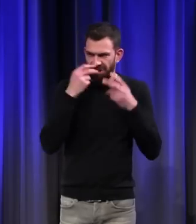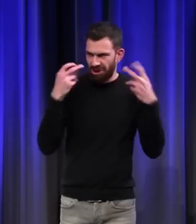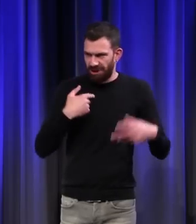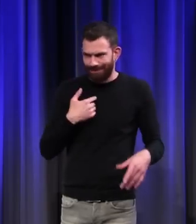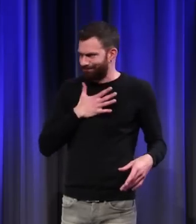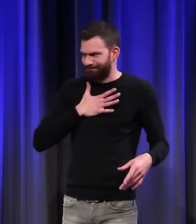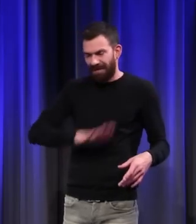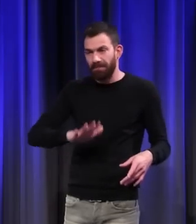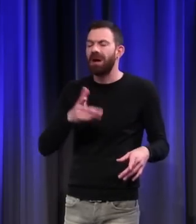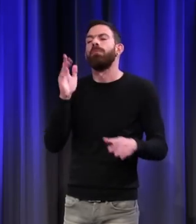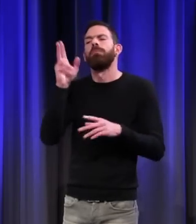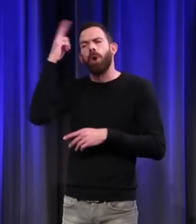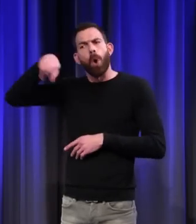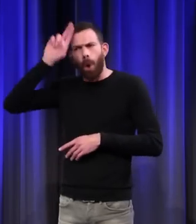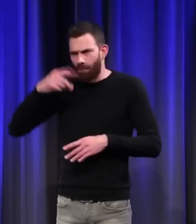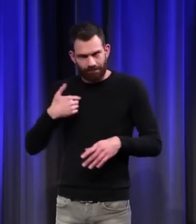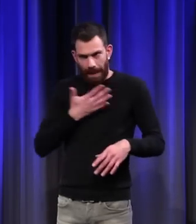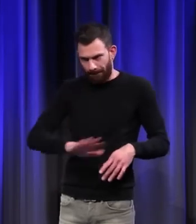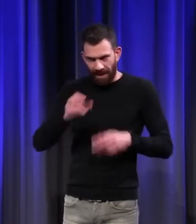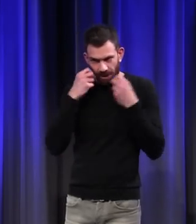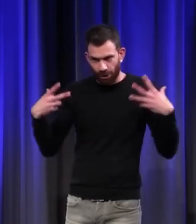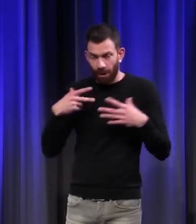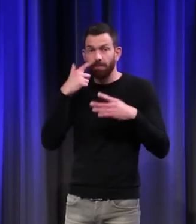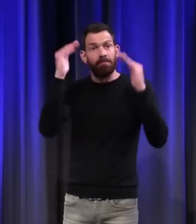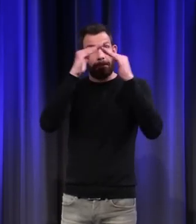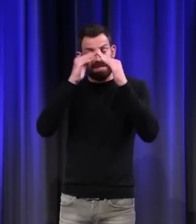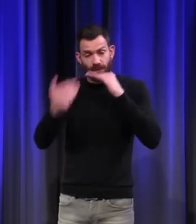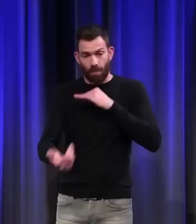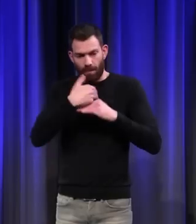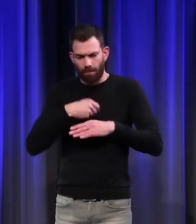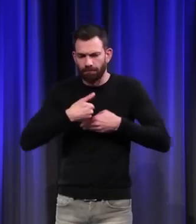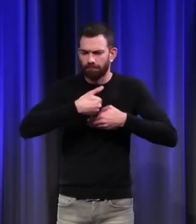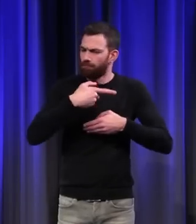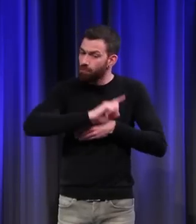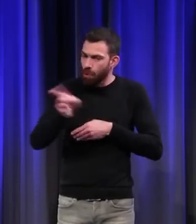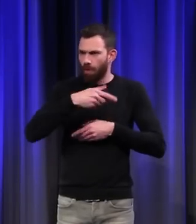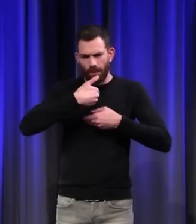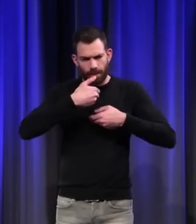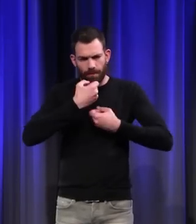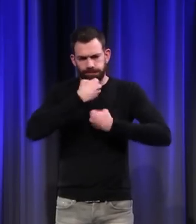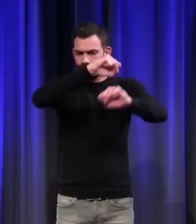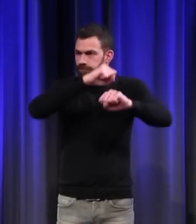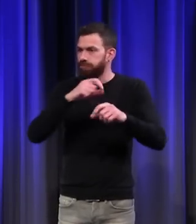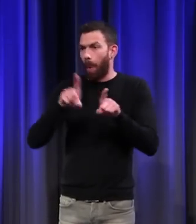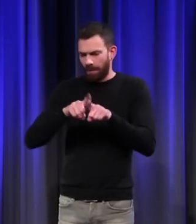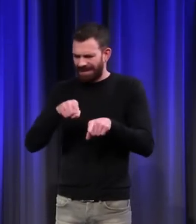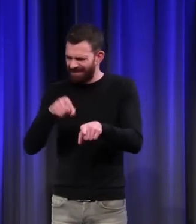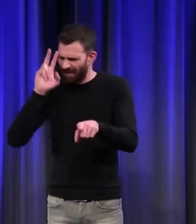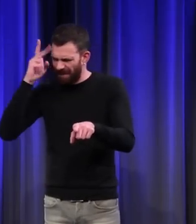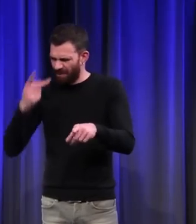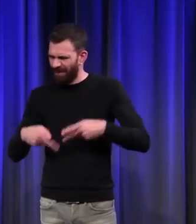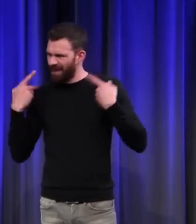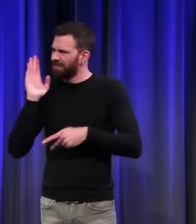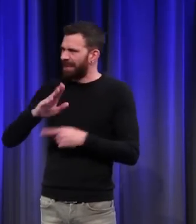en Europe. Il n'entre pas dans les maisons. Il a des habitudes nocturnes. Ça, ça n'est pas bien. On s'en méfie.